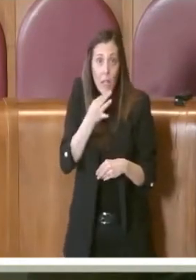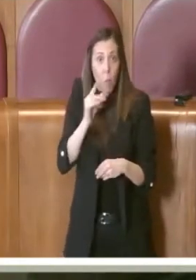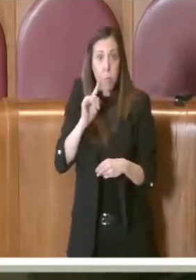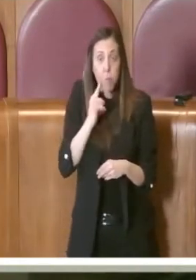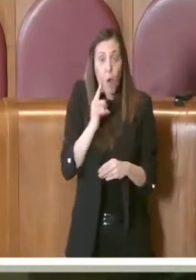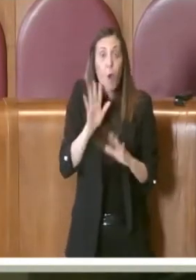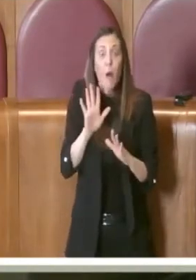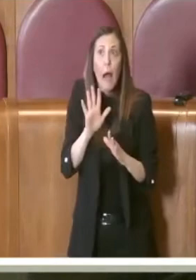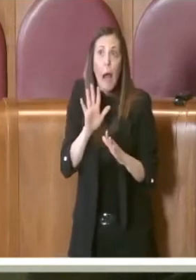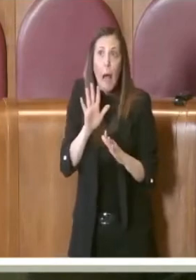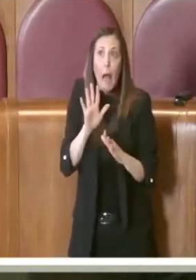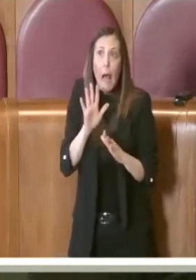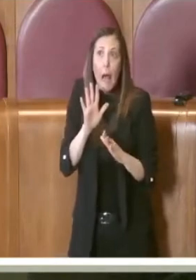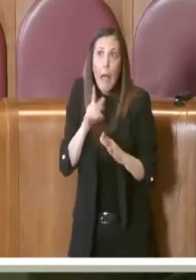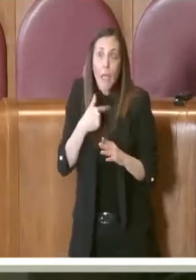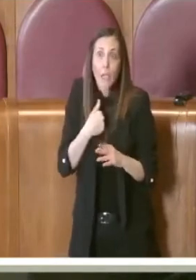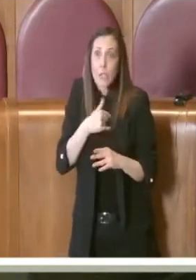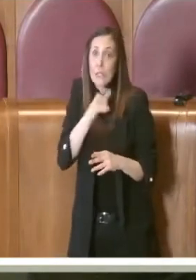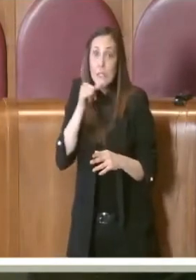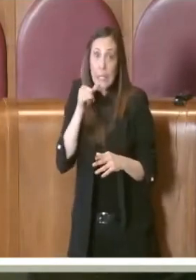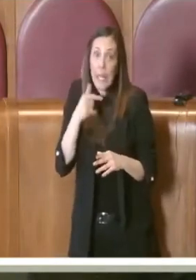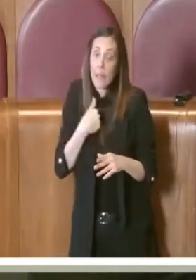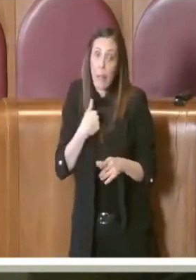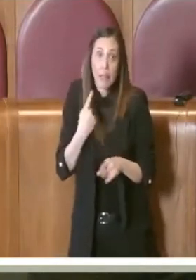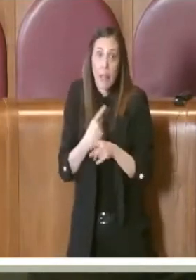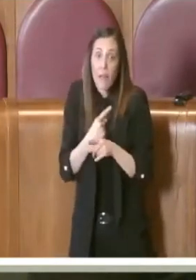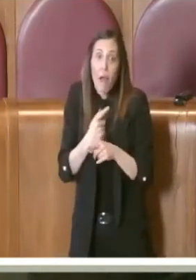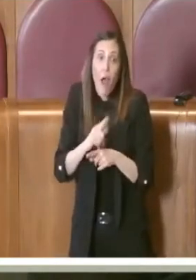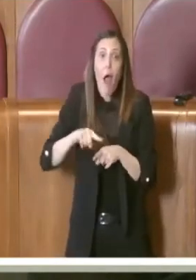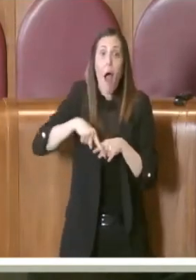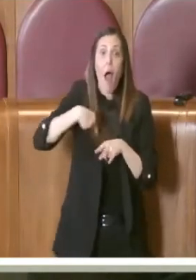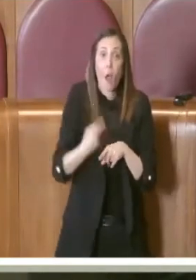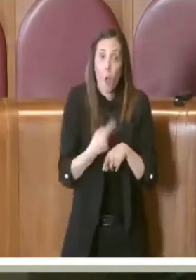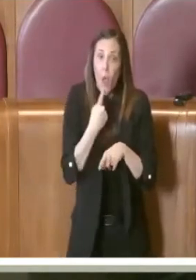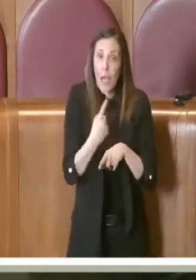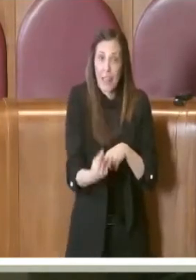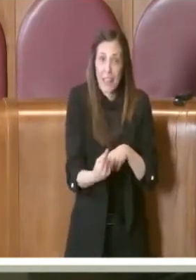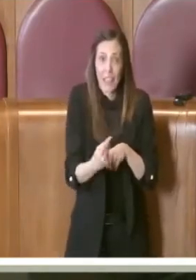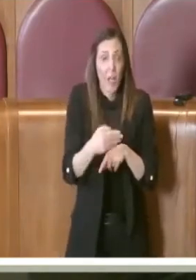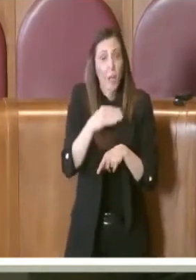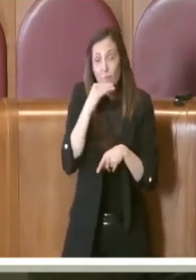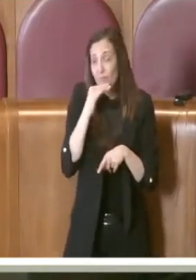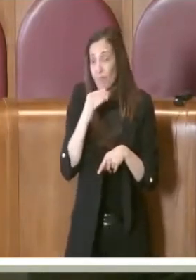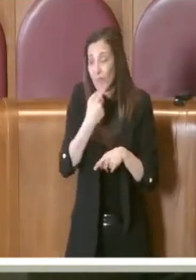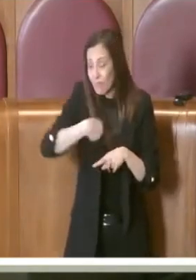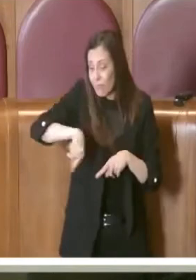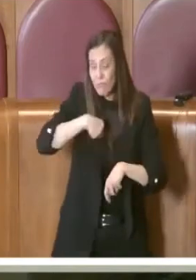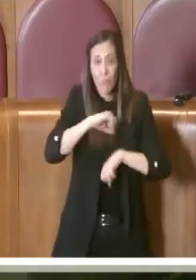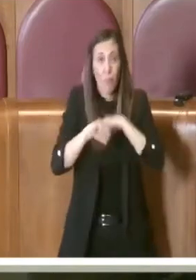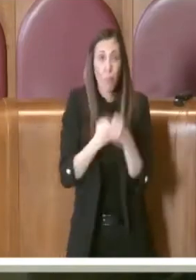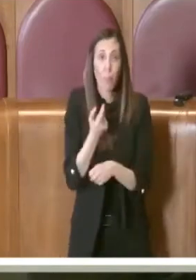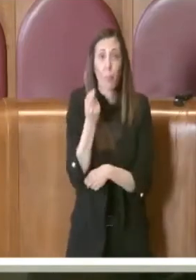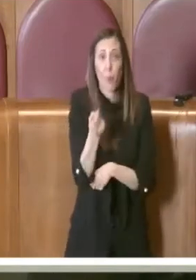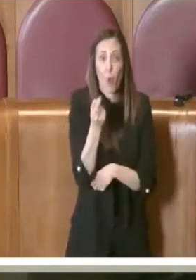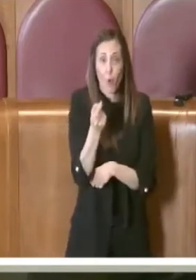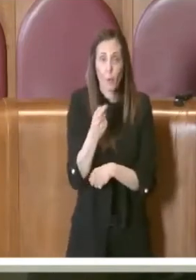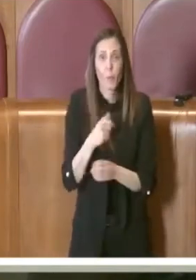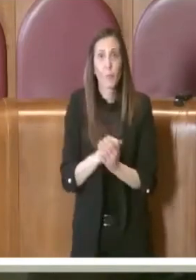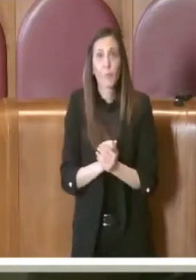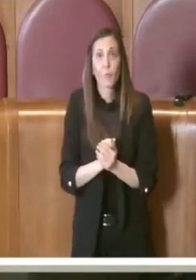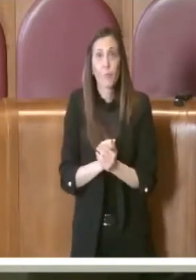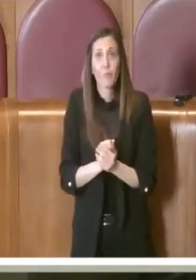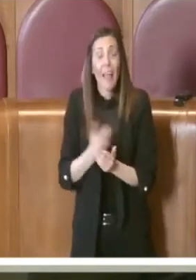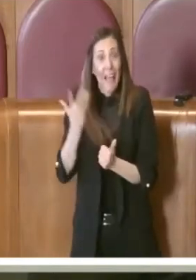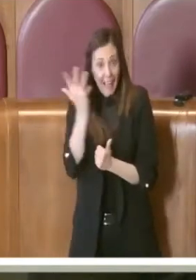sottolineare nuovamente. Quindi questa è la prima cosa. non abbiamo fatto abbastanza. Abbiamo commesso degli errori? Sì,